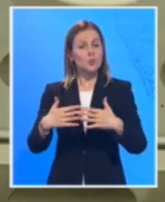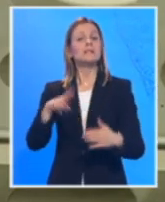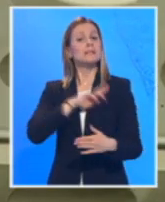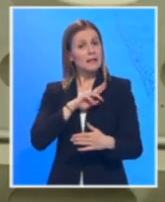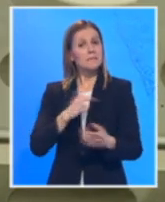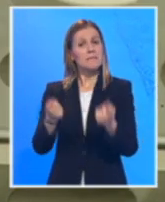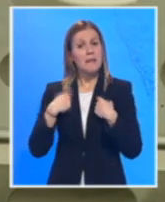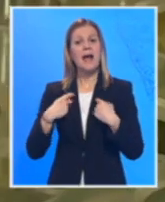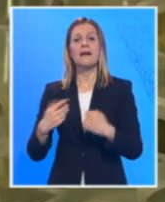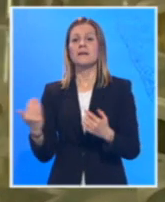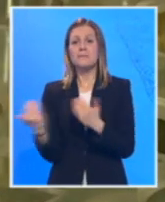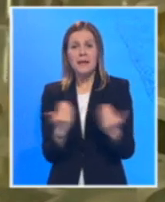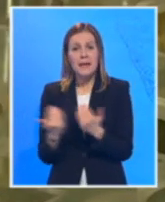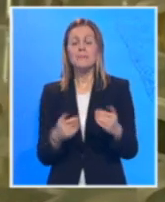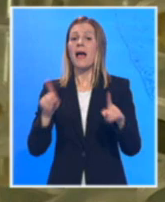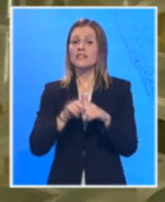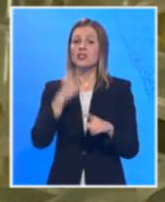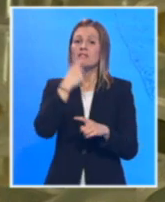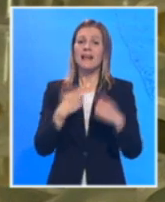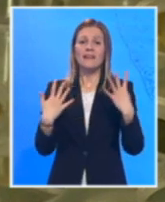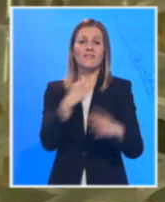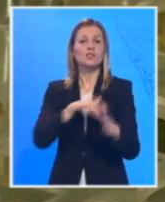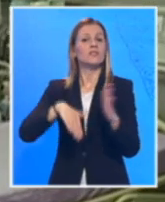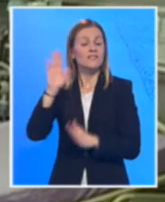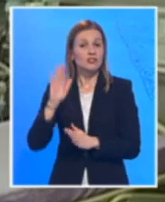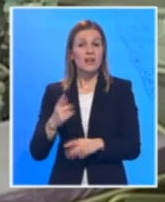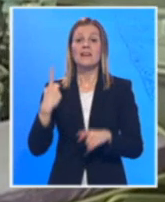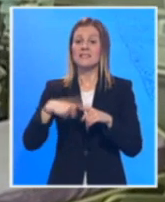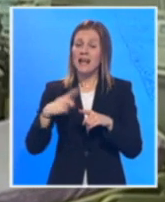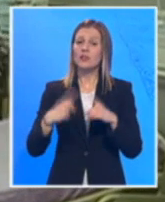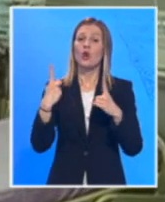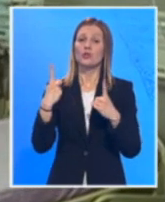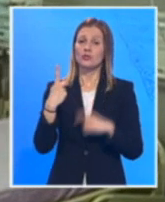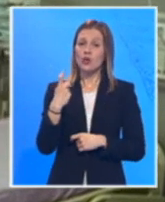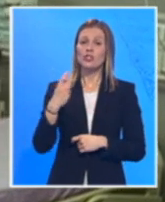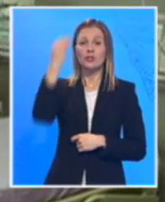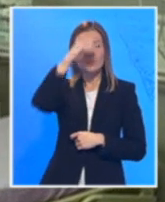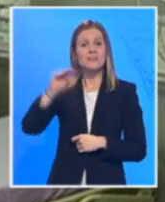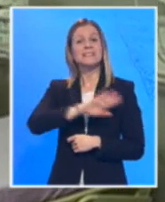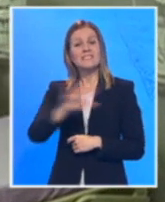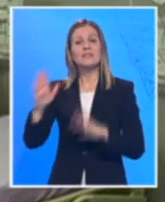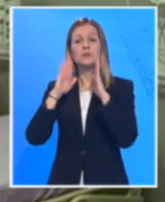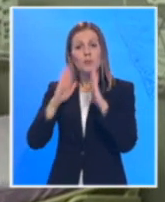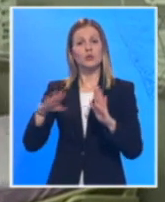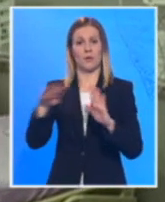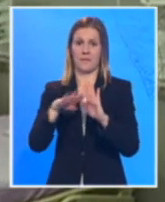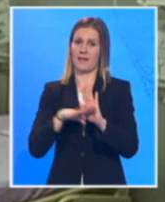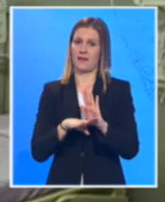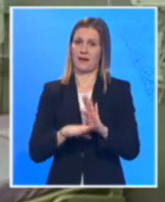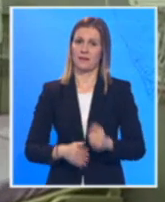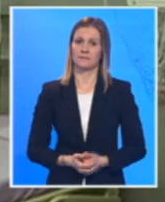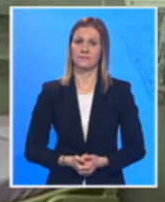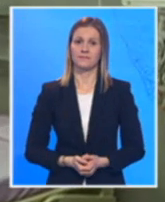novorođenčadi, ali i starijih od 90 godina. Zato još jednom apeluju da se svi pridržavamo propisanih mera.